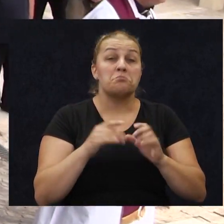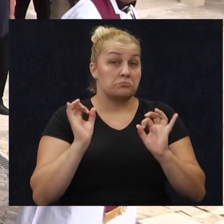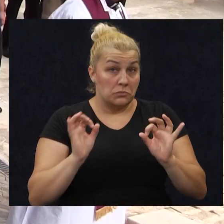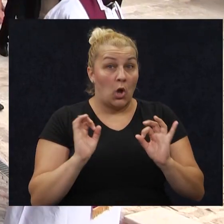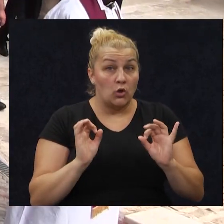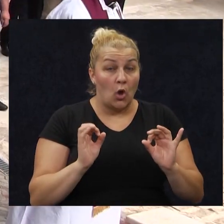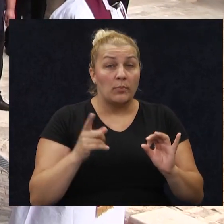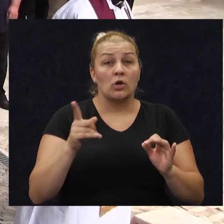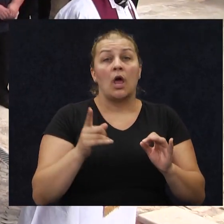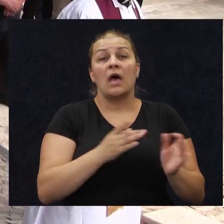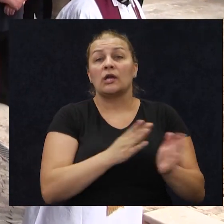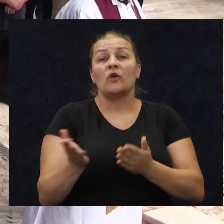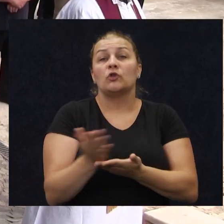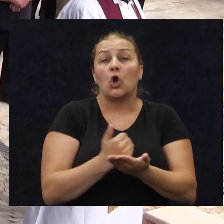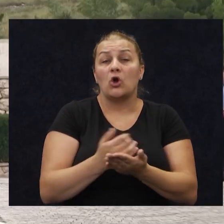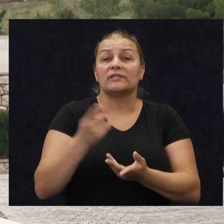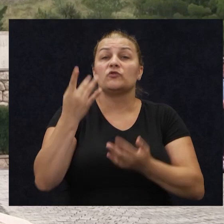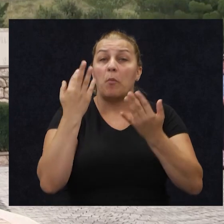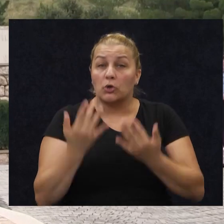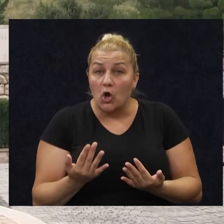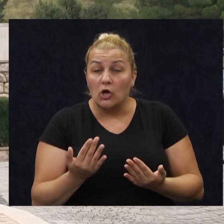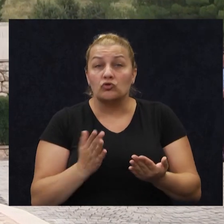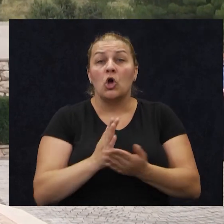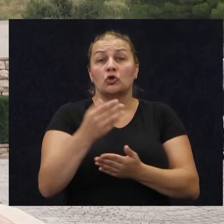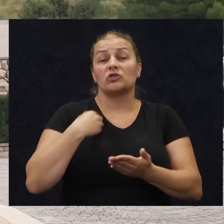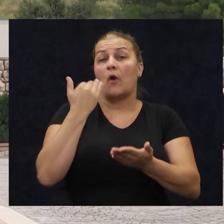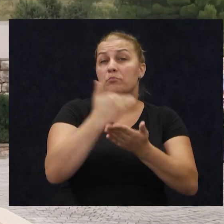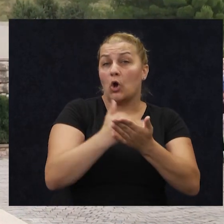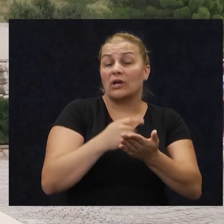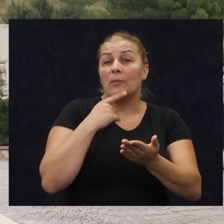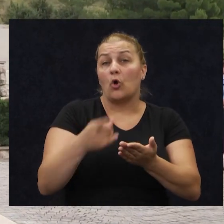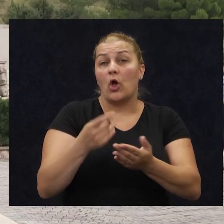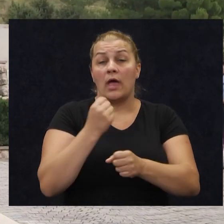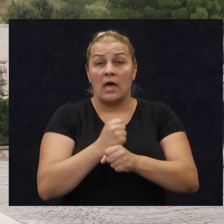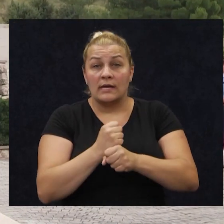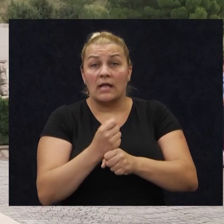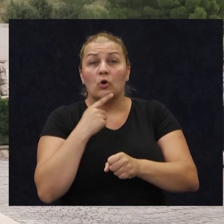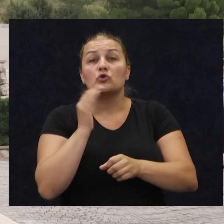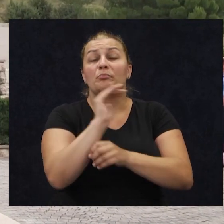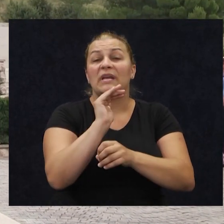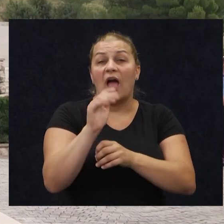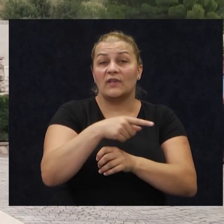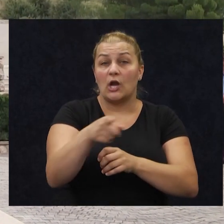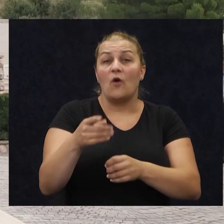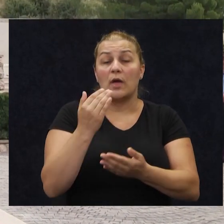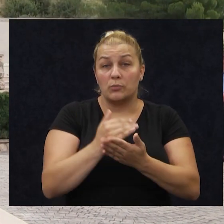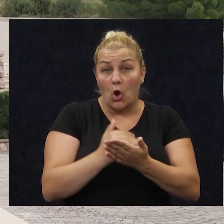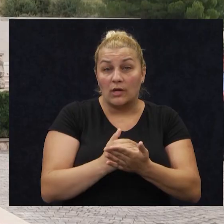Ladovici su korisnici Provačuna i kroz svoje programe koje imaju koje prijavaju na naš